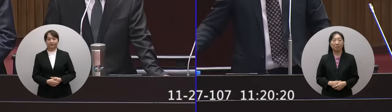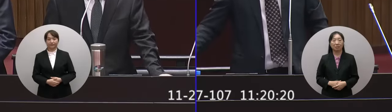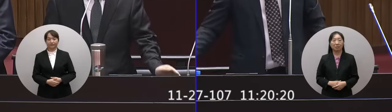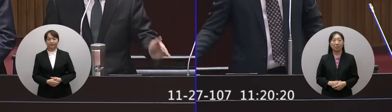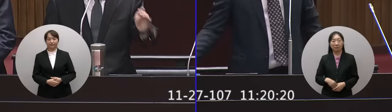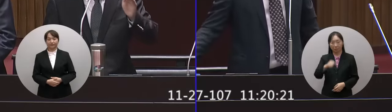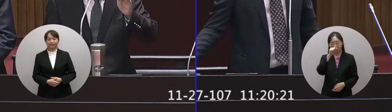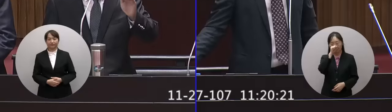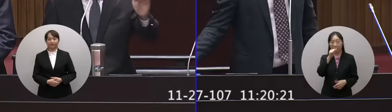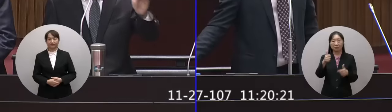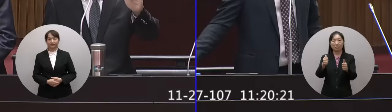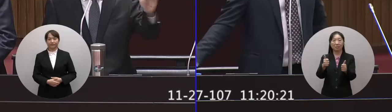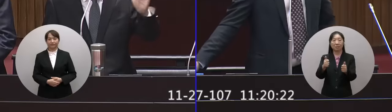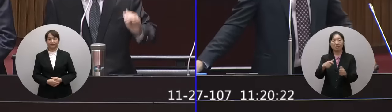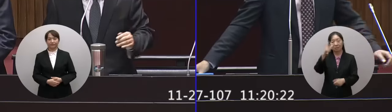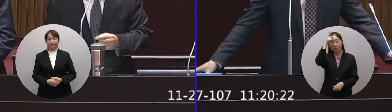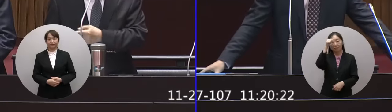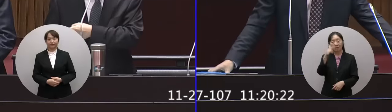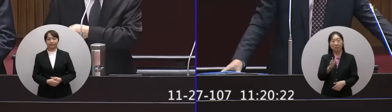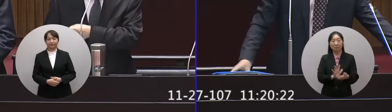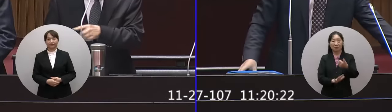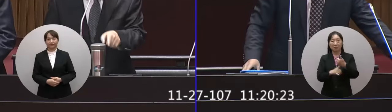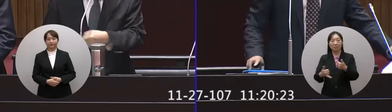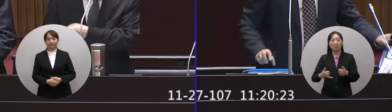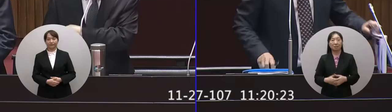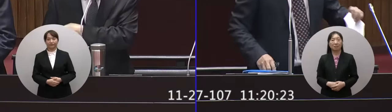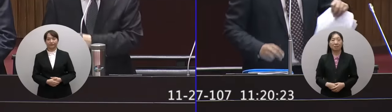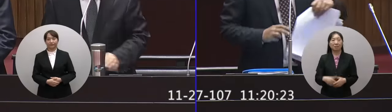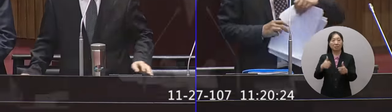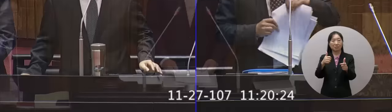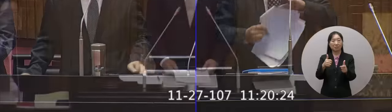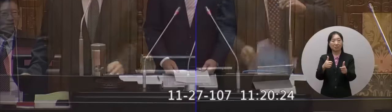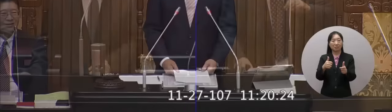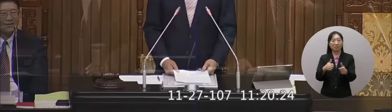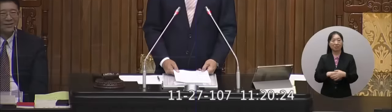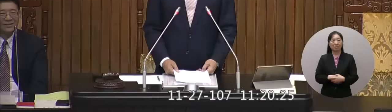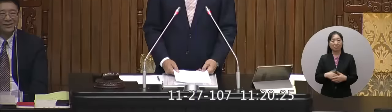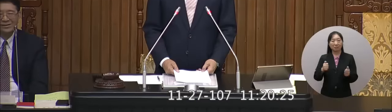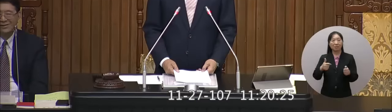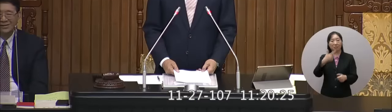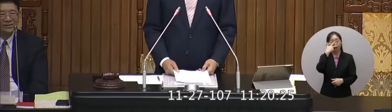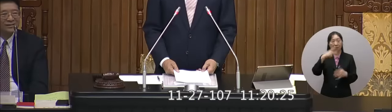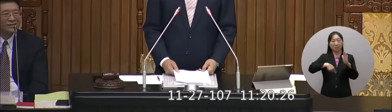好謝謝黃委員謝謝大家院長